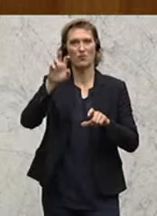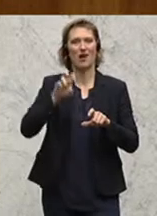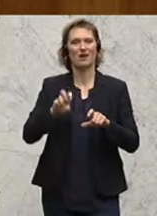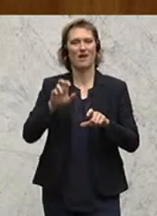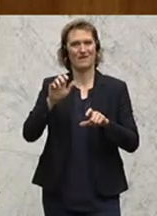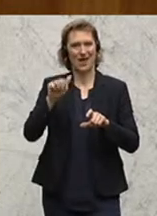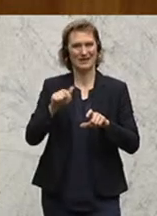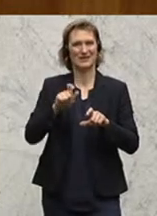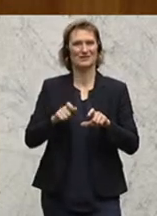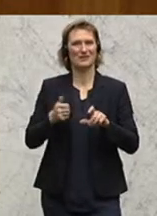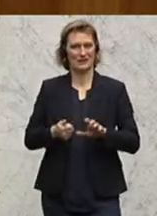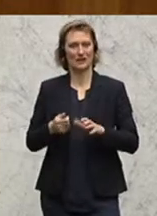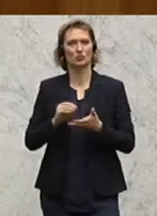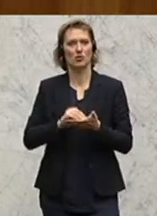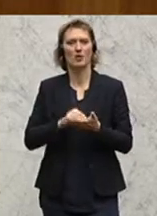6 lautet,